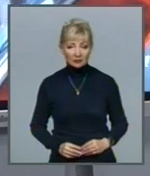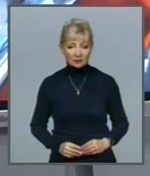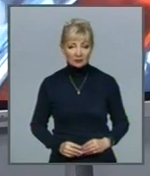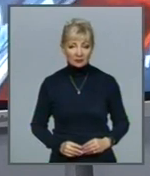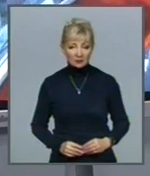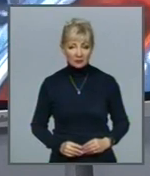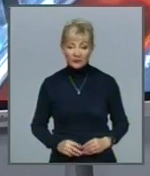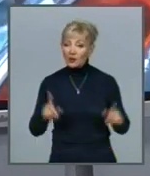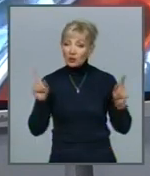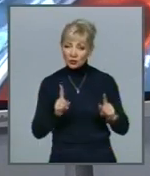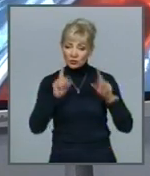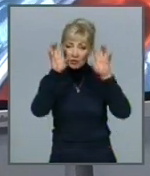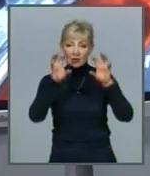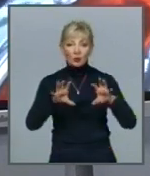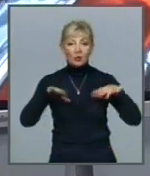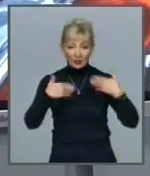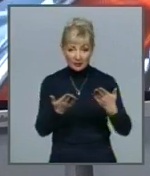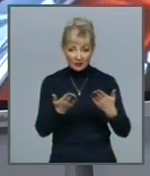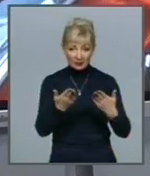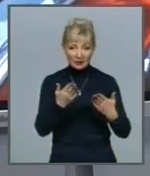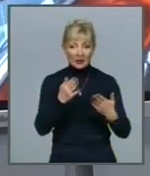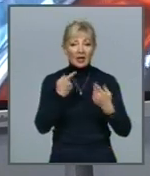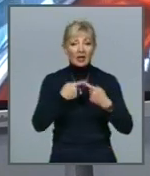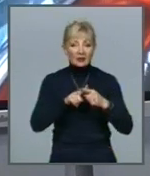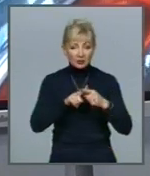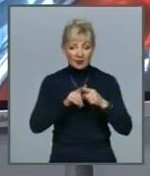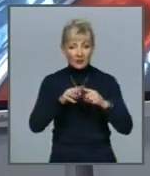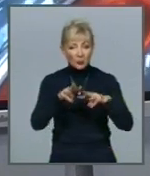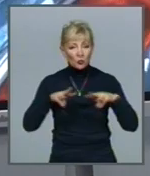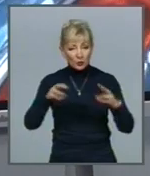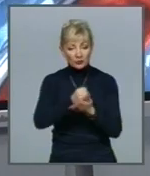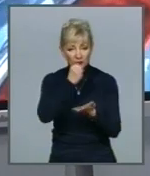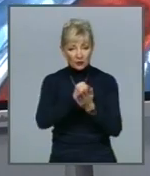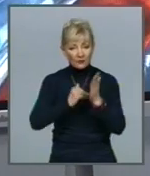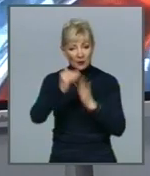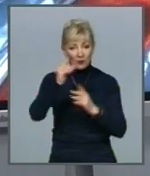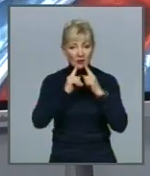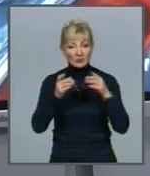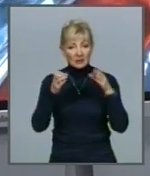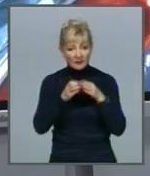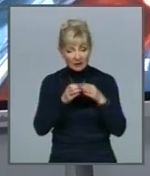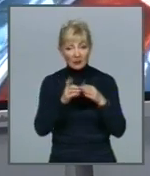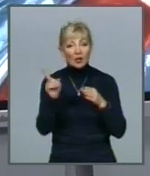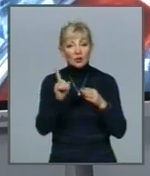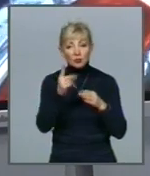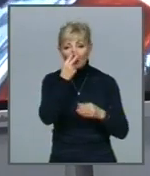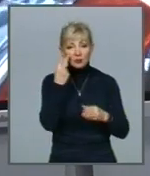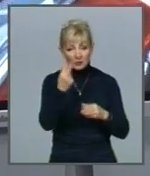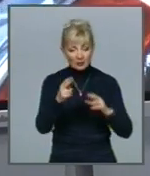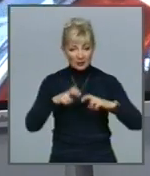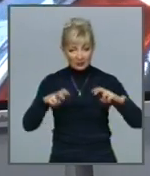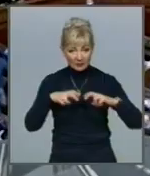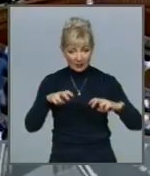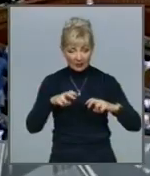Що ж до законопроєктів розроблених урядом ухвалених Верховною Радою, що вони передбачають, розбиралась Марія Словйова